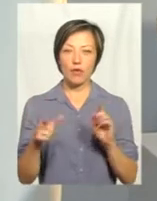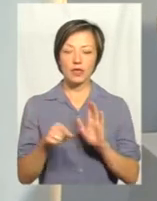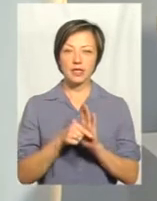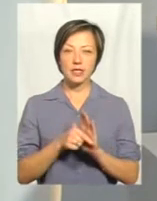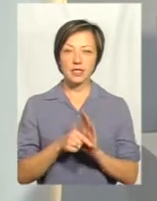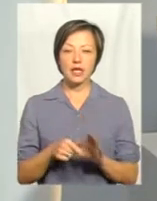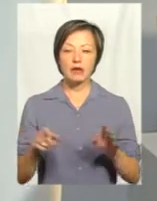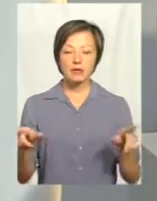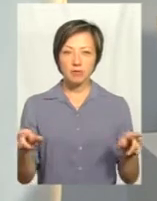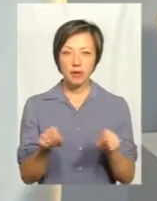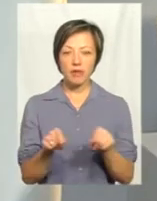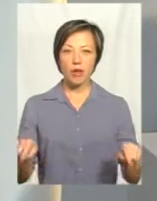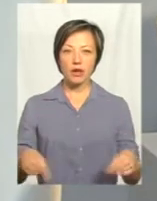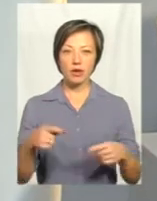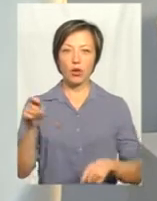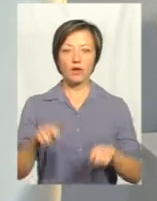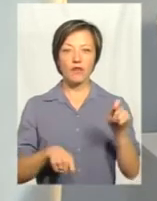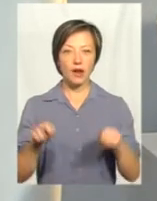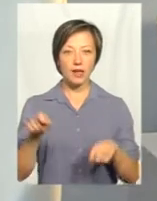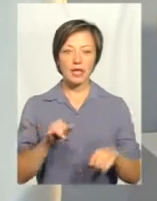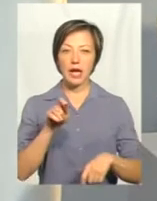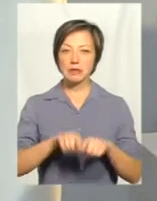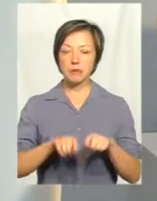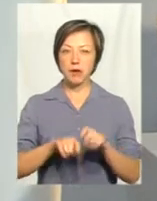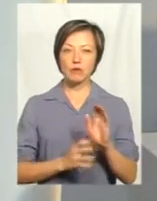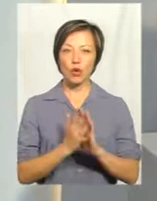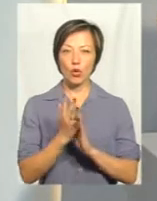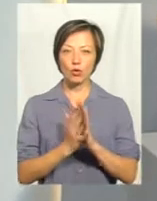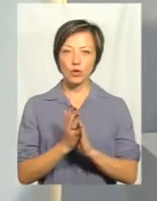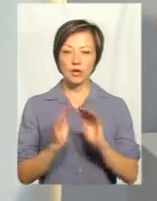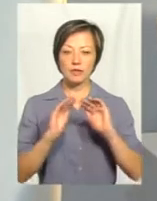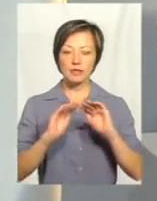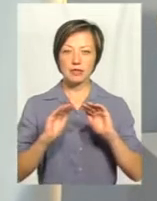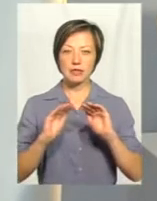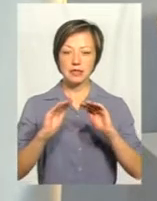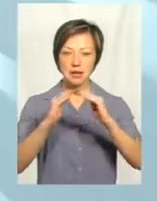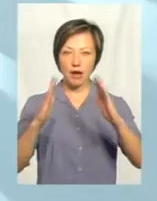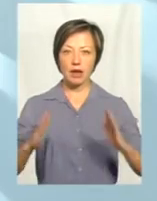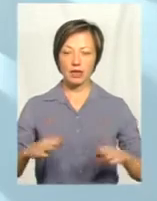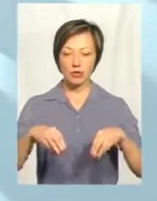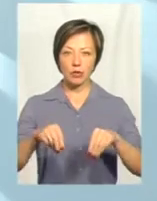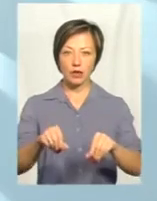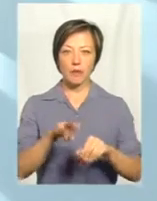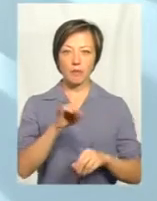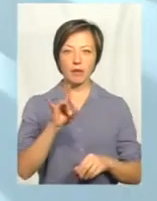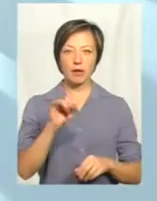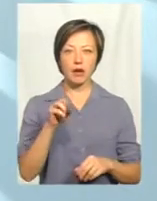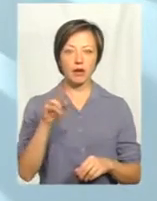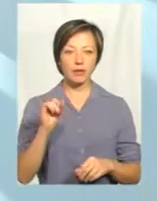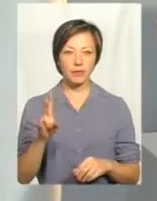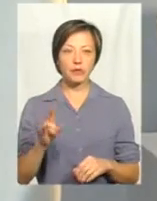співорганізатором конференції і експертом з вирощування у закритих ґрунтах Василем Міракіним. Добрий вечір. Доброго вечора.